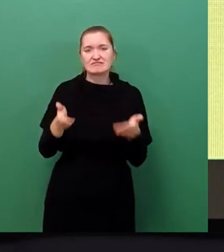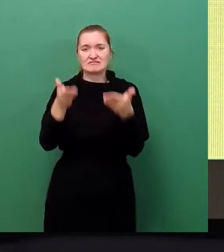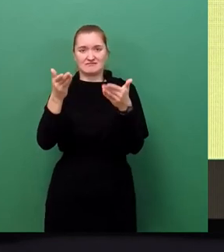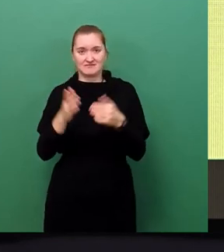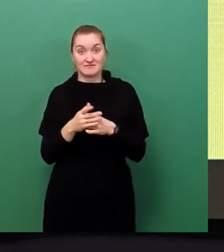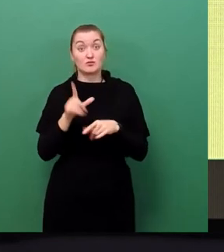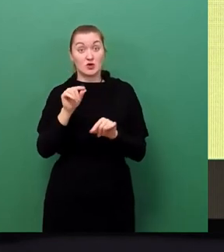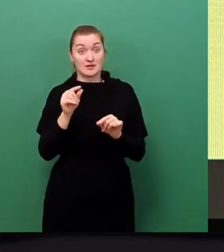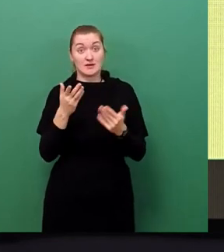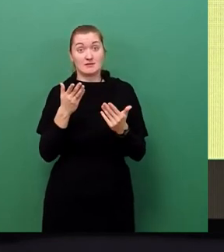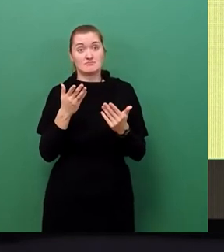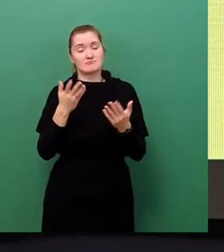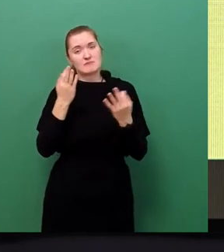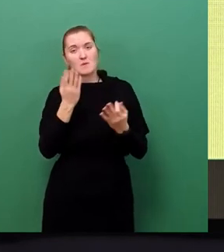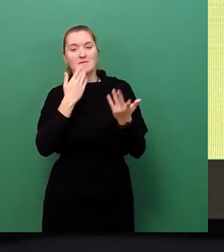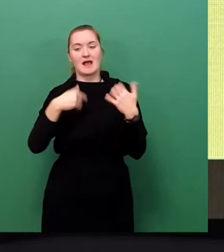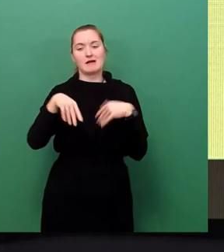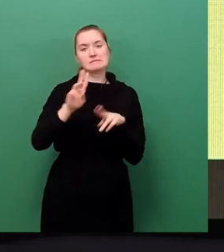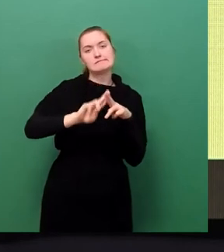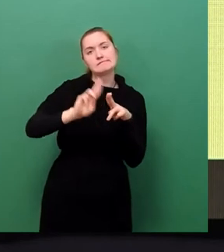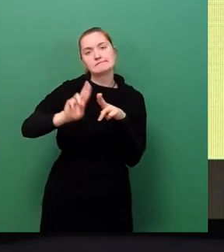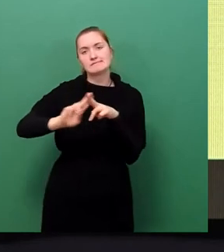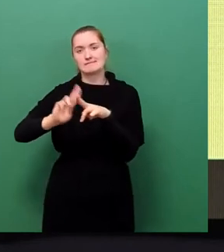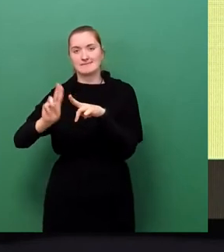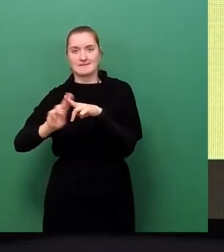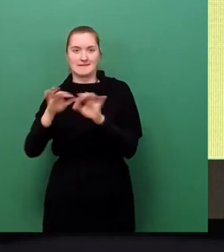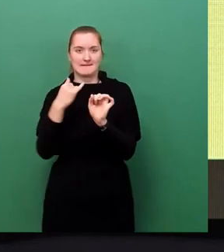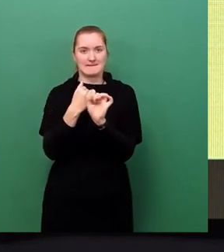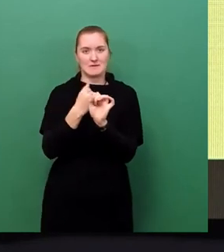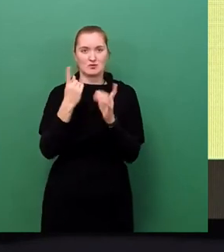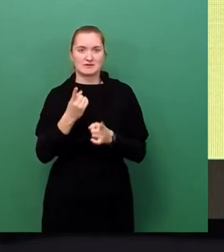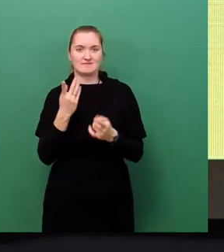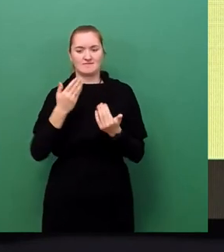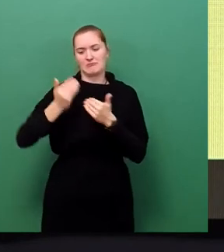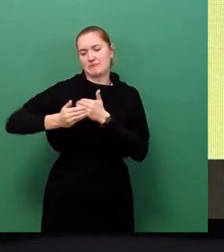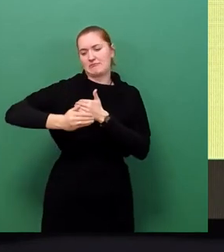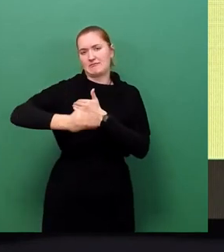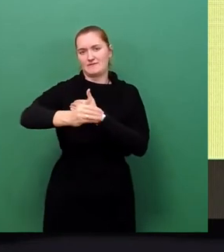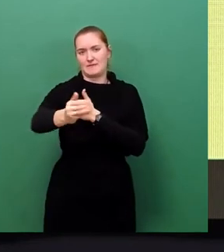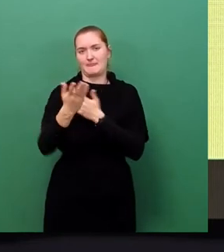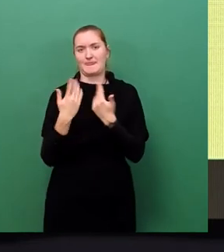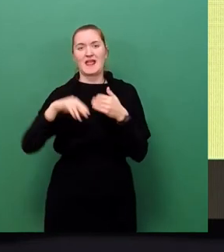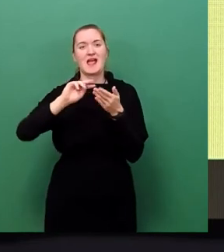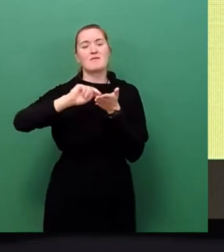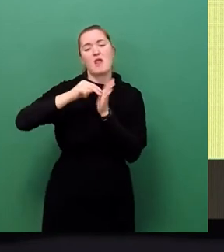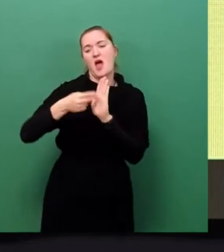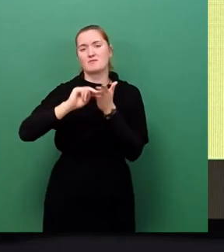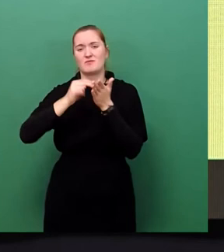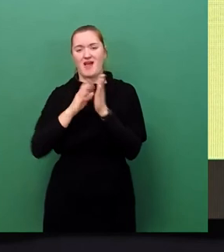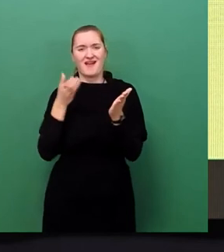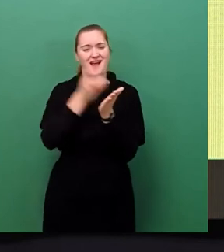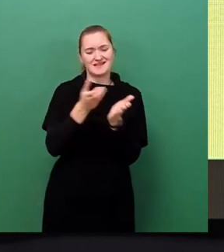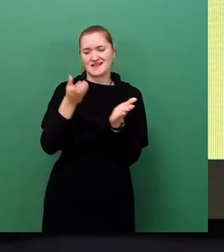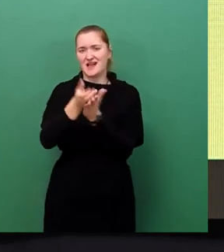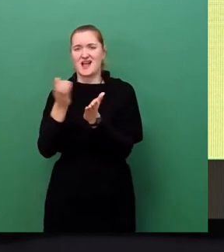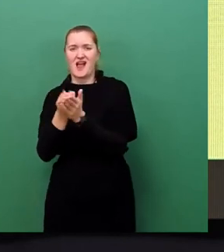Einsatzroutinen weiter zu schärfen. Einsatzroutinen, die es natürlich im städtischen Bereich auch gibt. Die Austausche